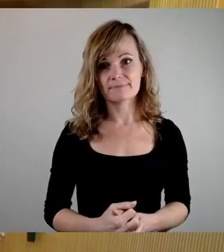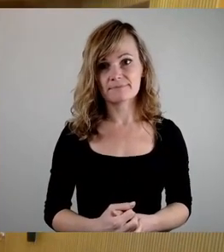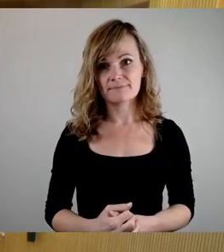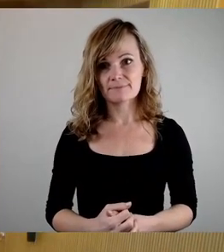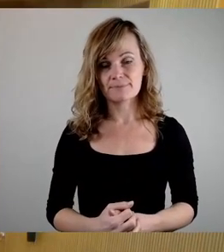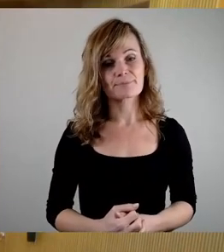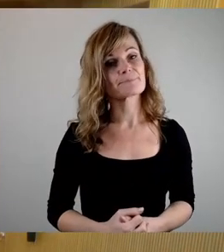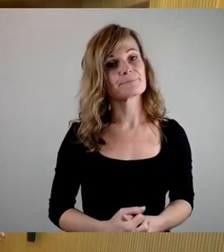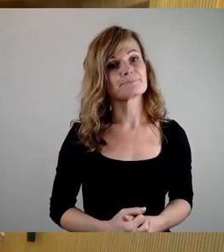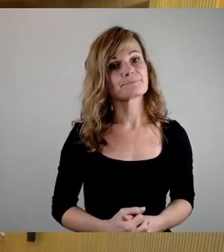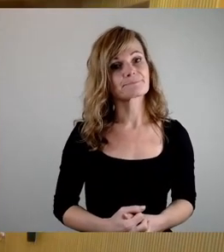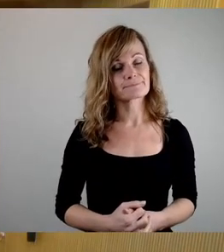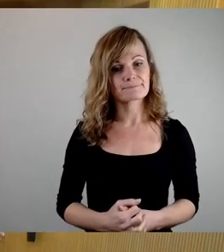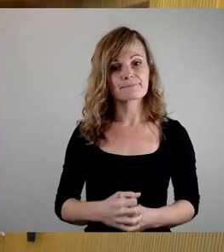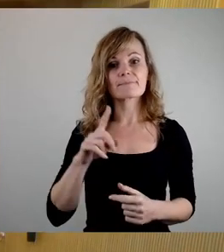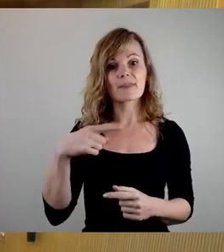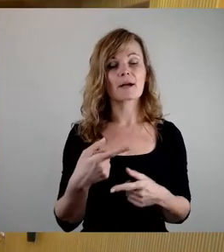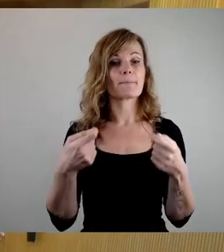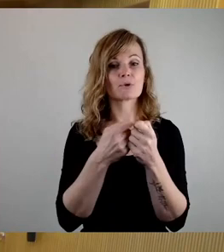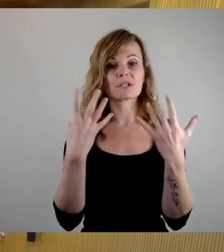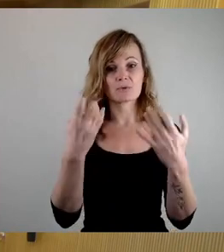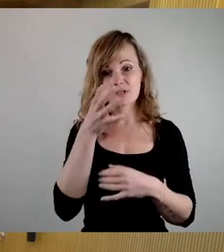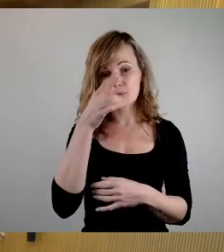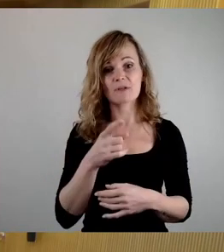Als nächstes Bündnis Neustich Grün, Frau Schornetzki.